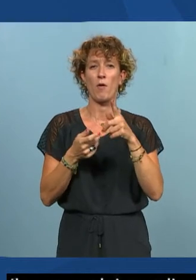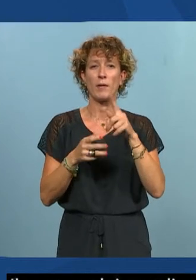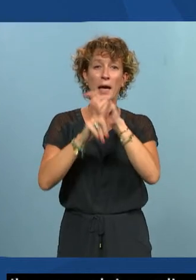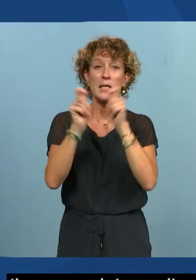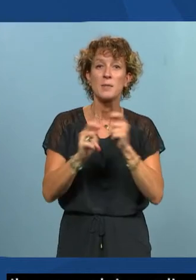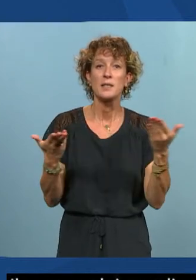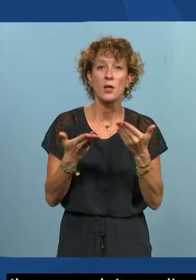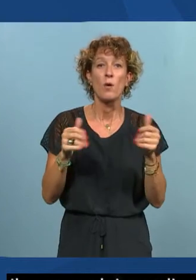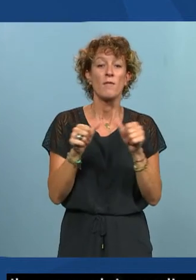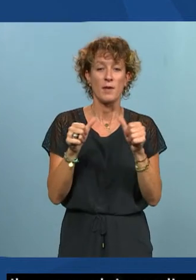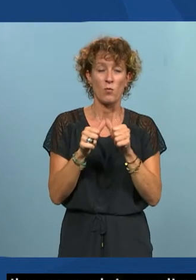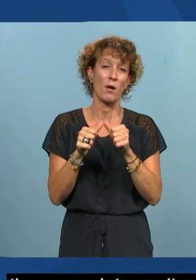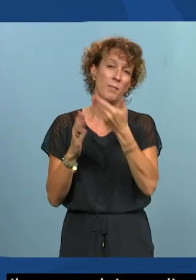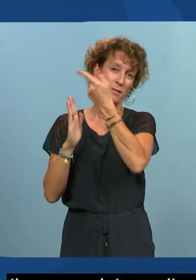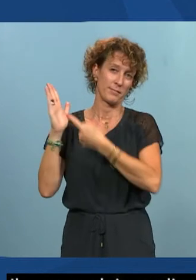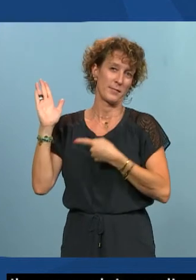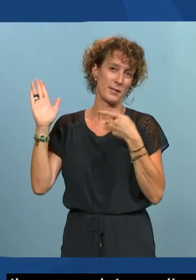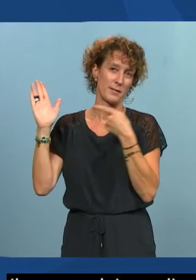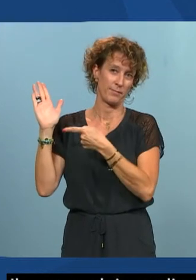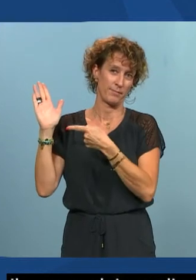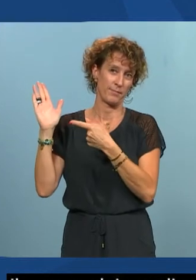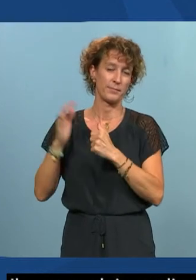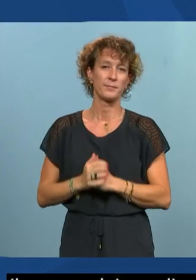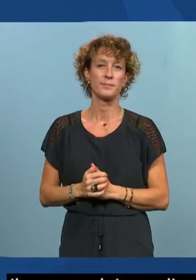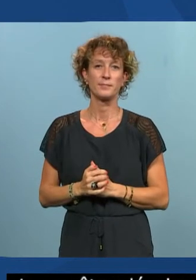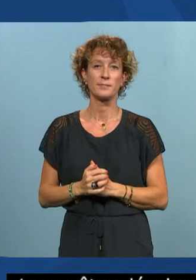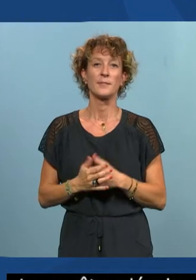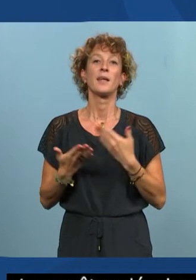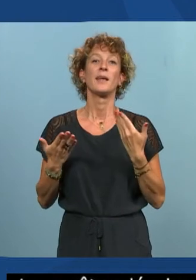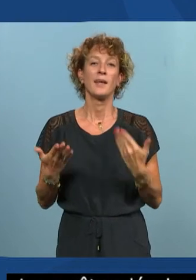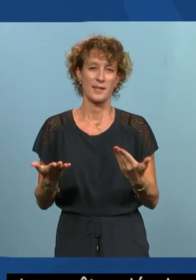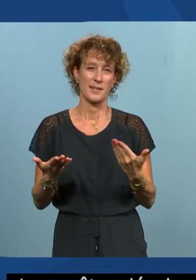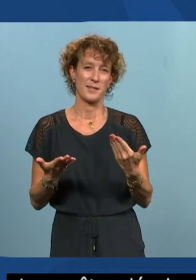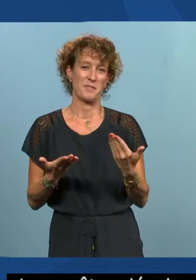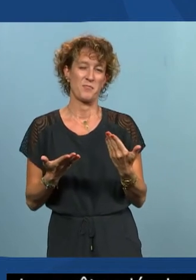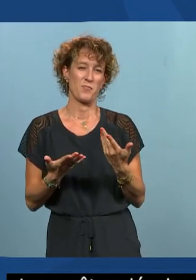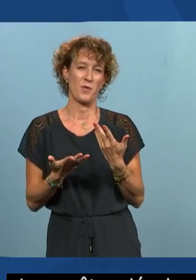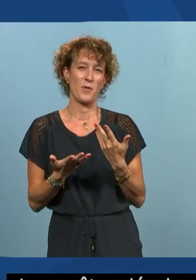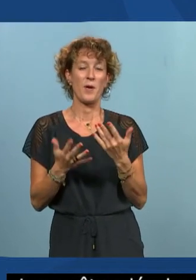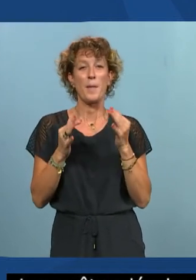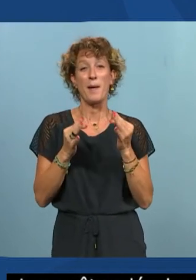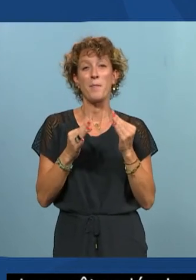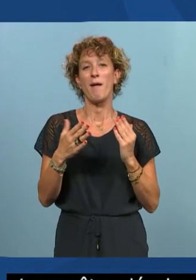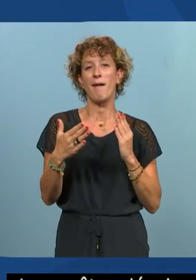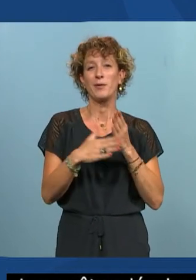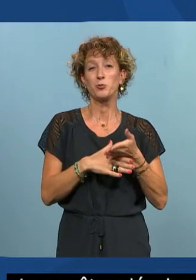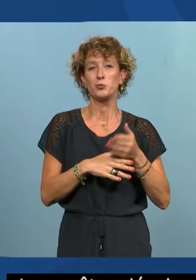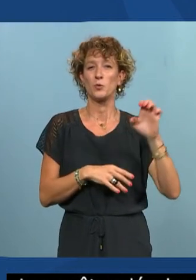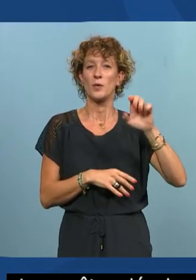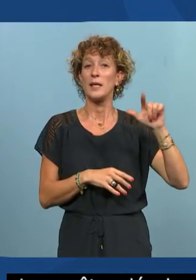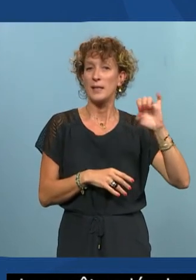ces normes et pour rebondir sur l'introduction faite par Eli